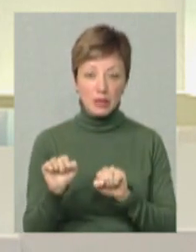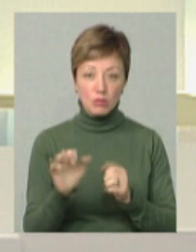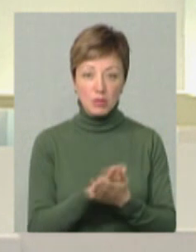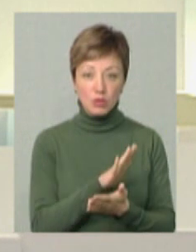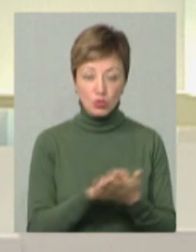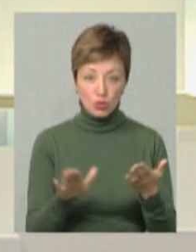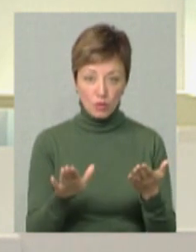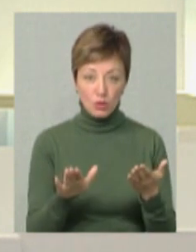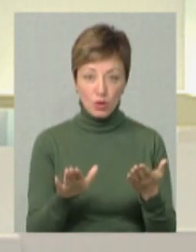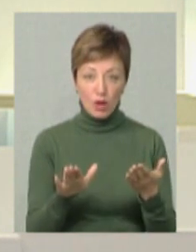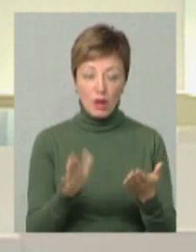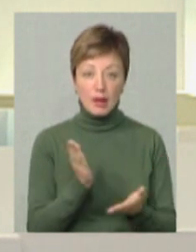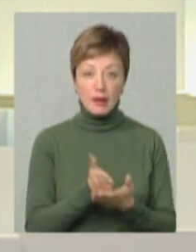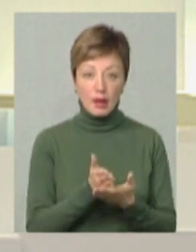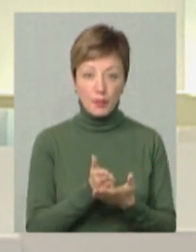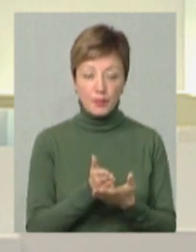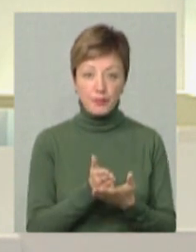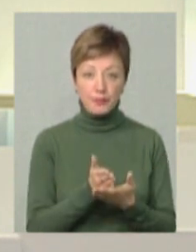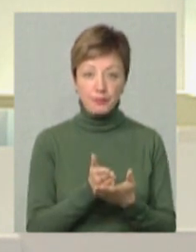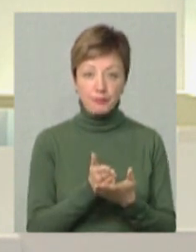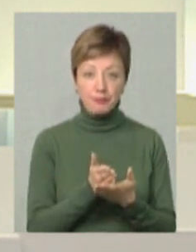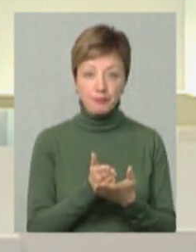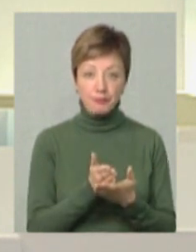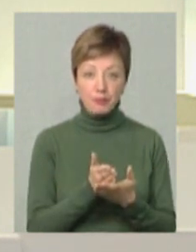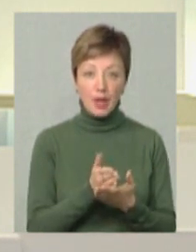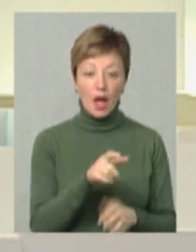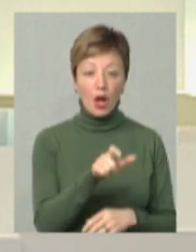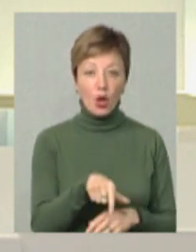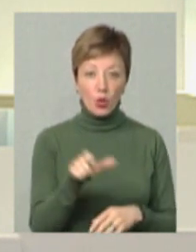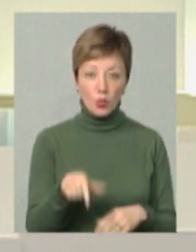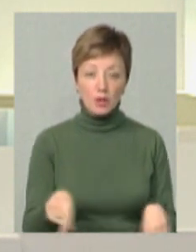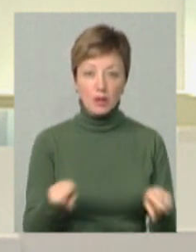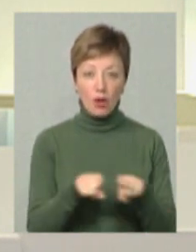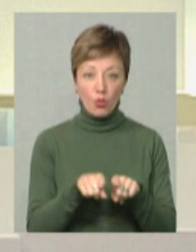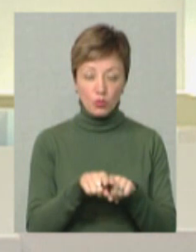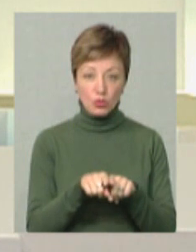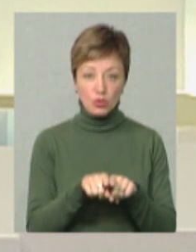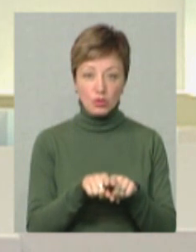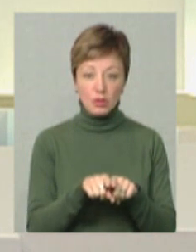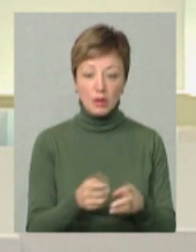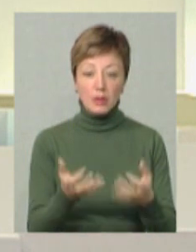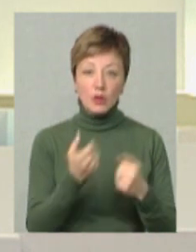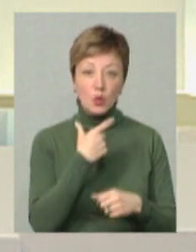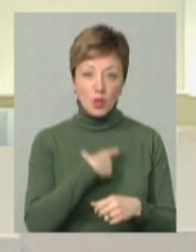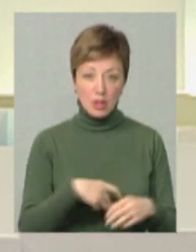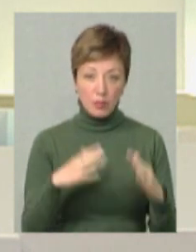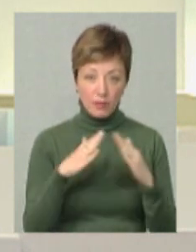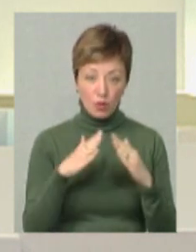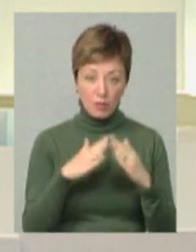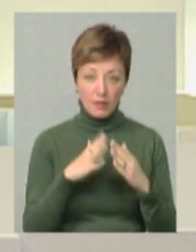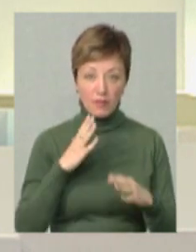безкоштовно. Є, значить, люди, які також беруть до себе в домівки